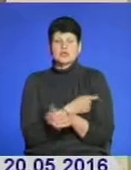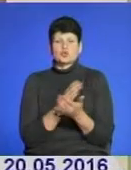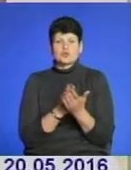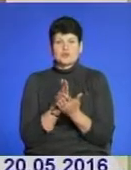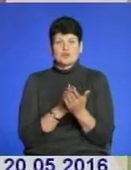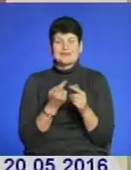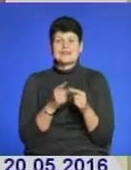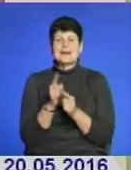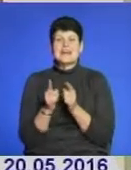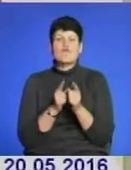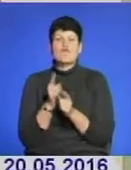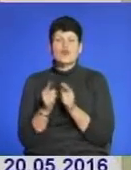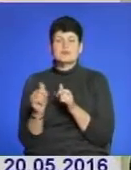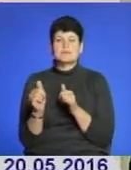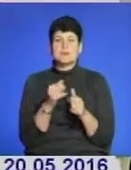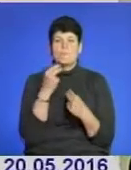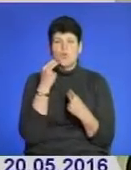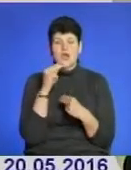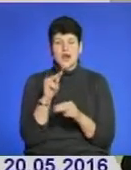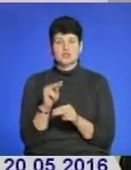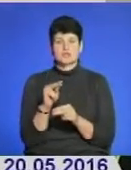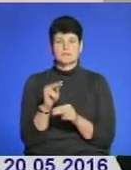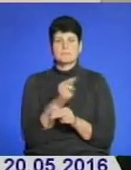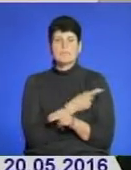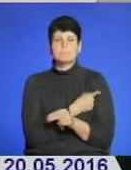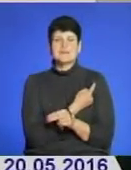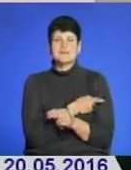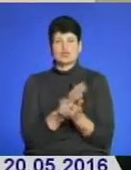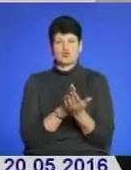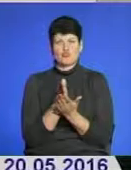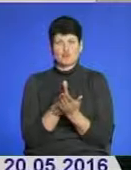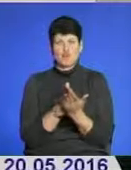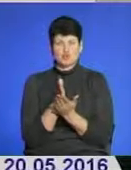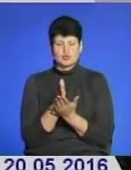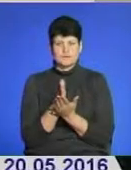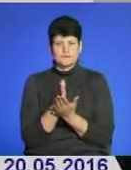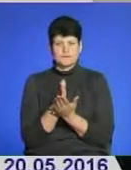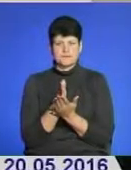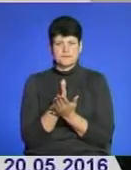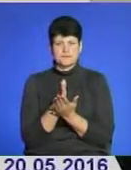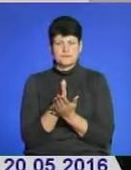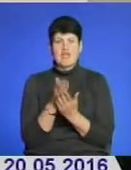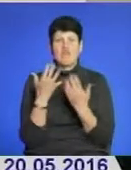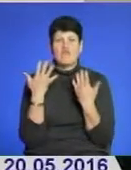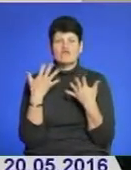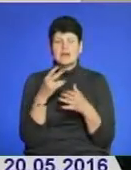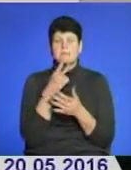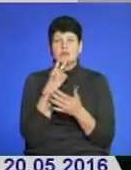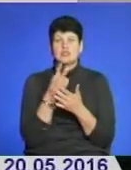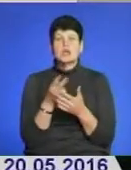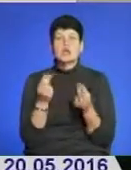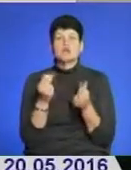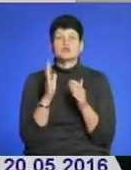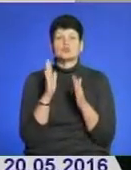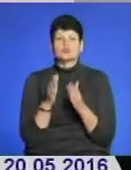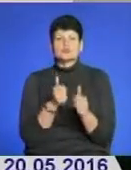Саме ця реформа забезпечить покращення медичної послуги, тому що вже вона передбачає, як кошти будуть йти